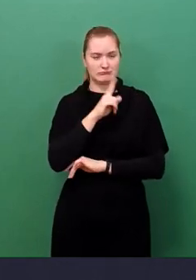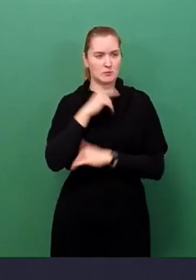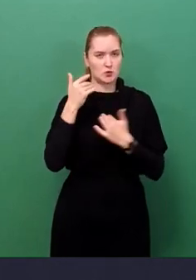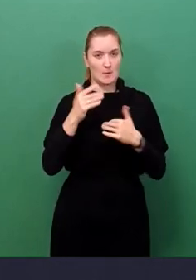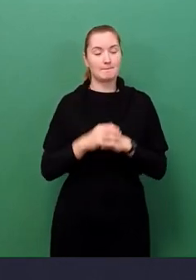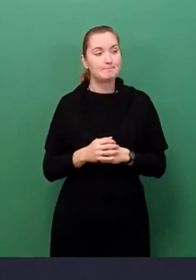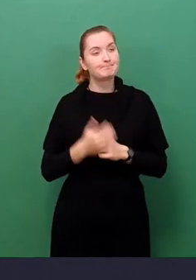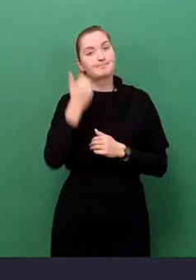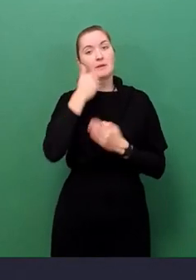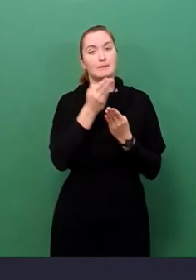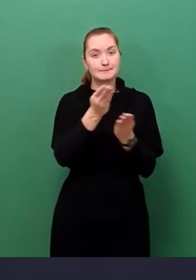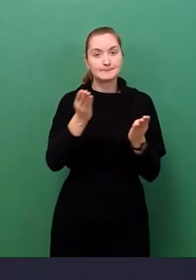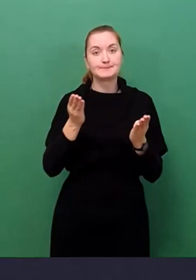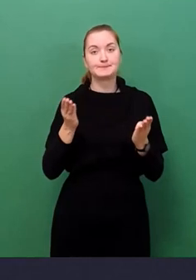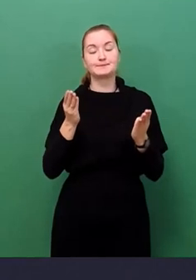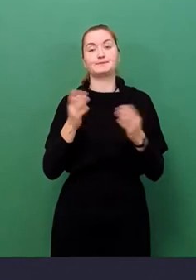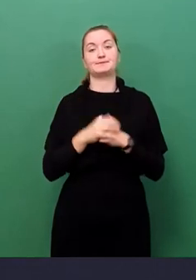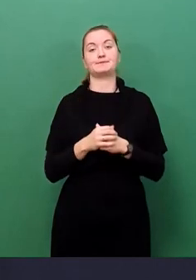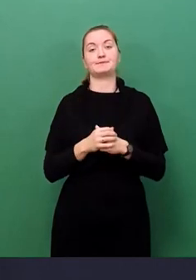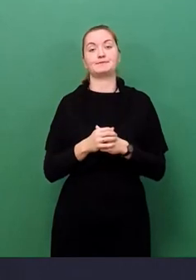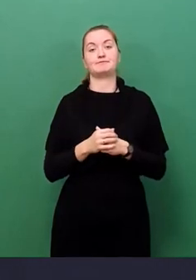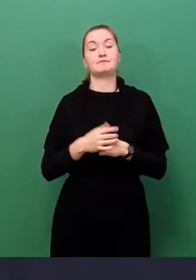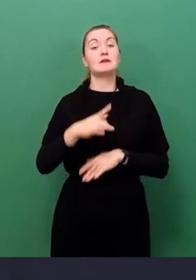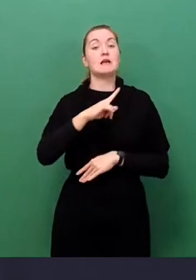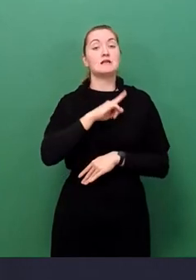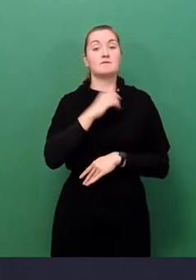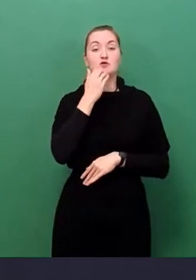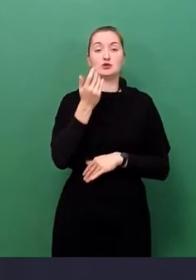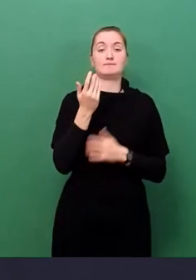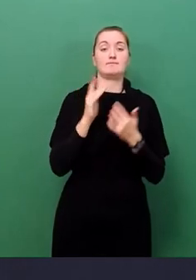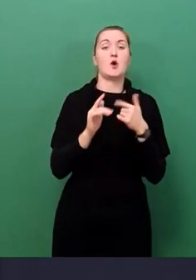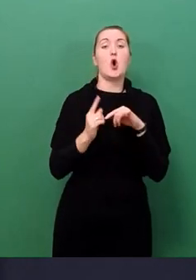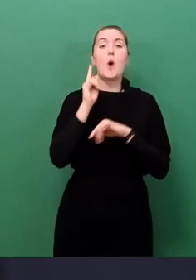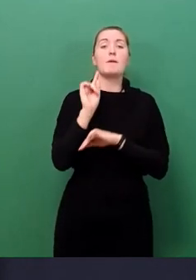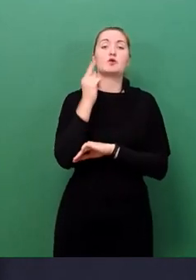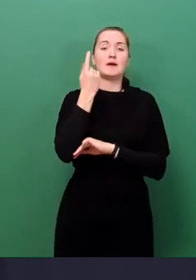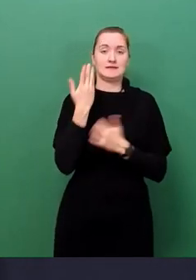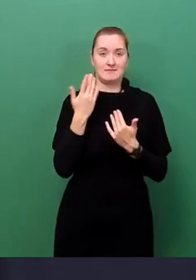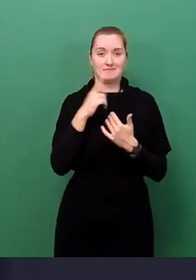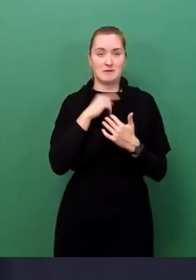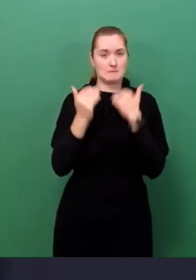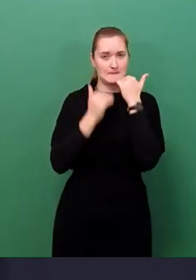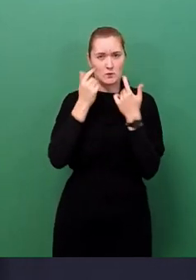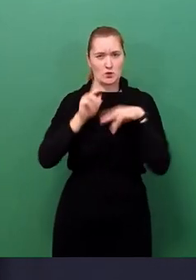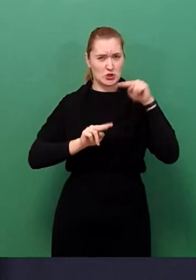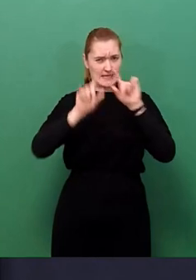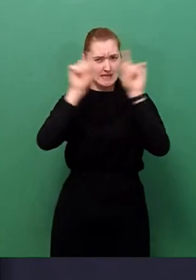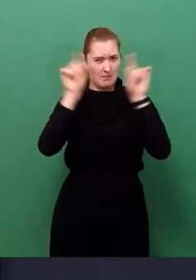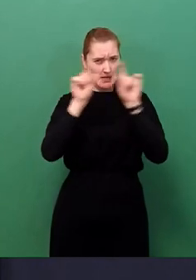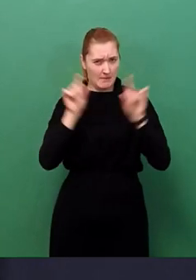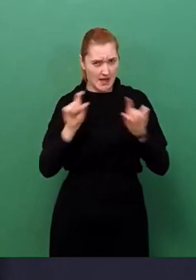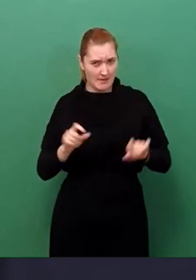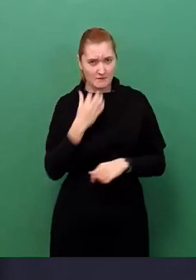Stadträder und Stadträder, verehrte Gäste, gestatten Sie mir am Bericht des Oberbürgermeisters, kurz einige Themen anzusprechen. Mitte